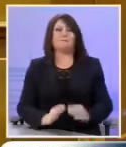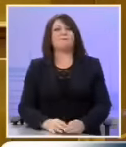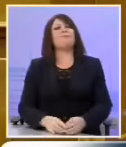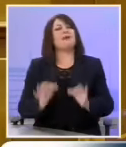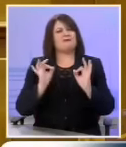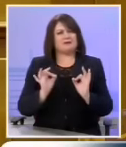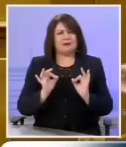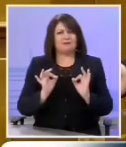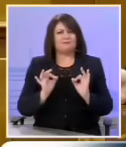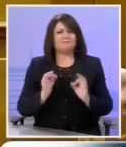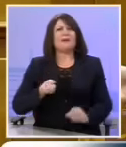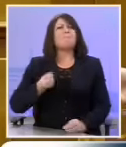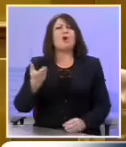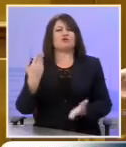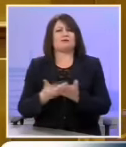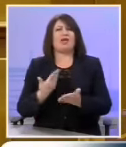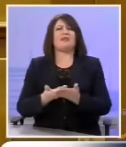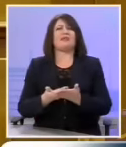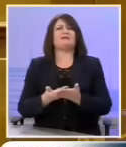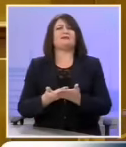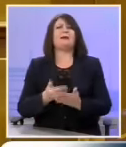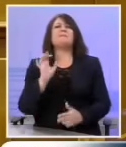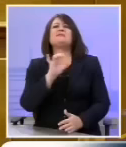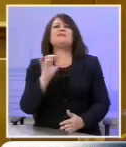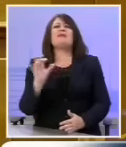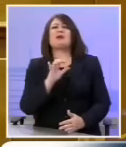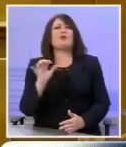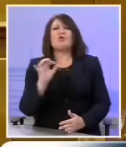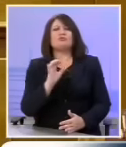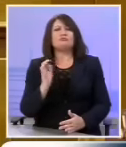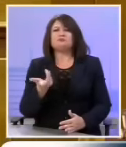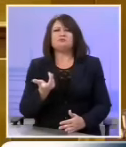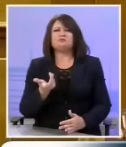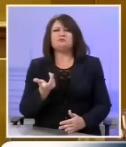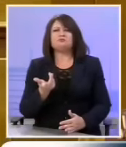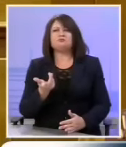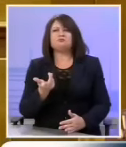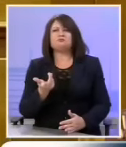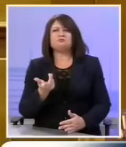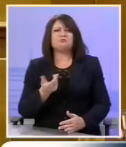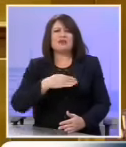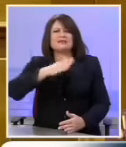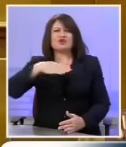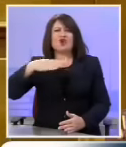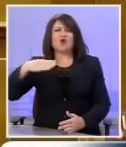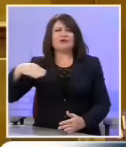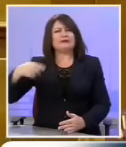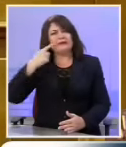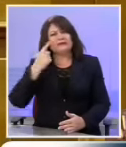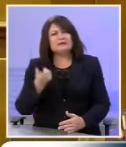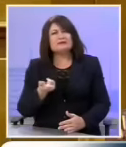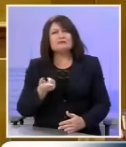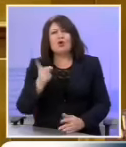πόσες άδειες σε ψηφιακό περιβάλλον δεν υπάρχει σπάνιση γνωτήτων αφήστε να εκφραστεί